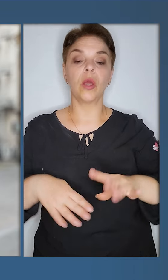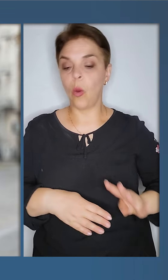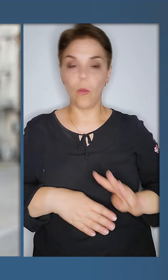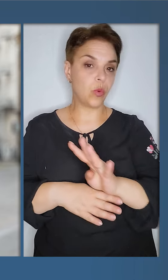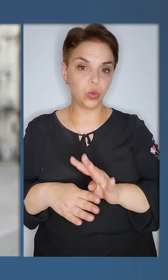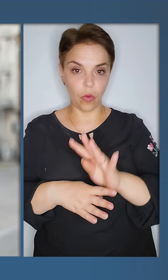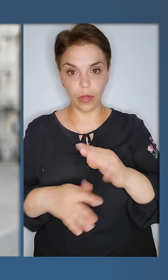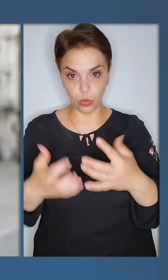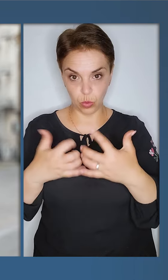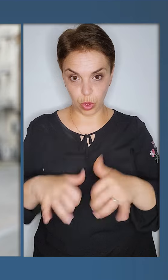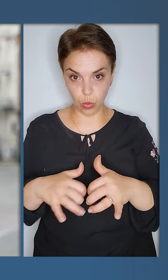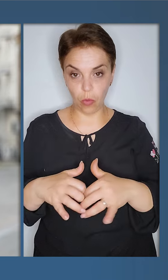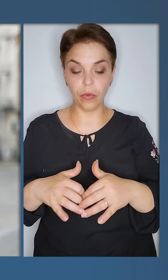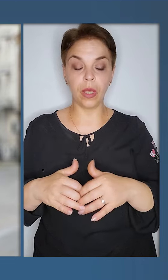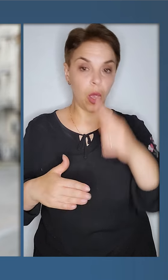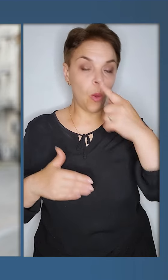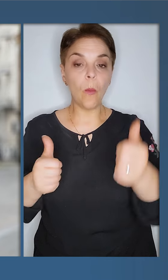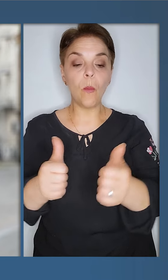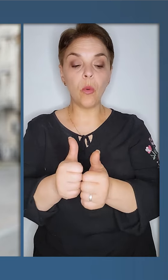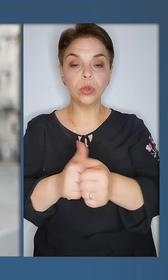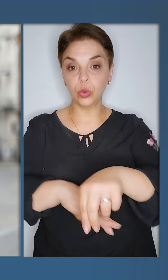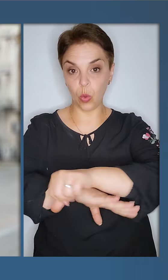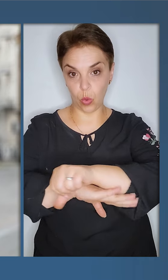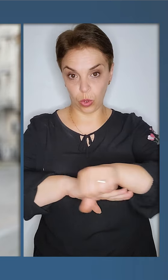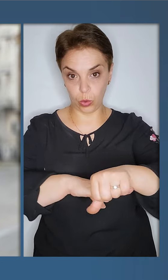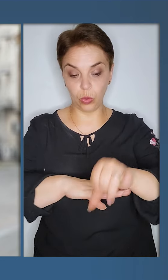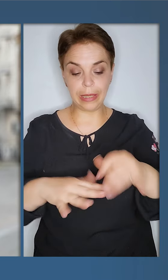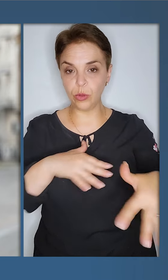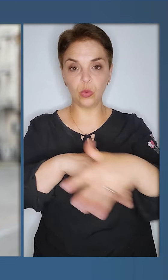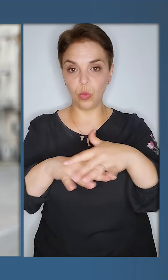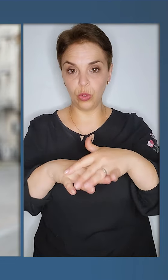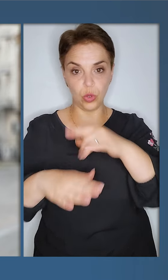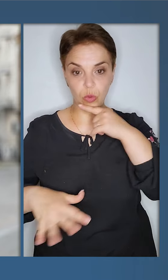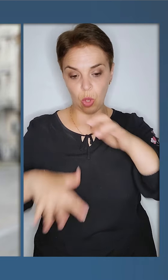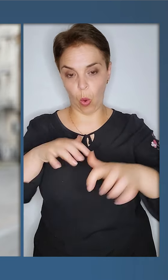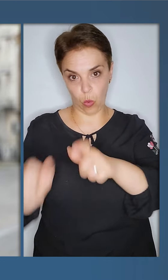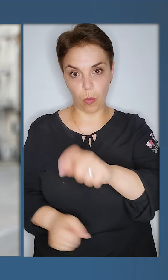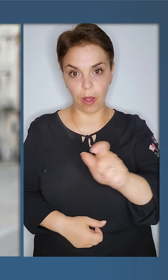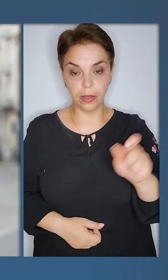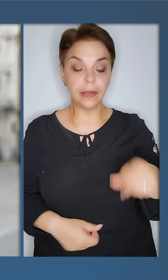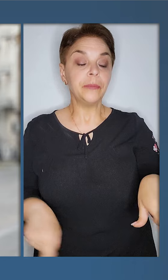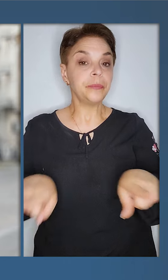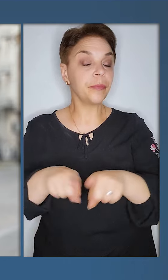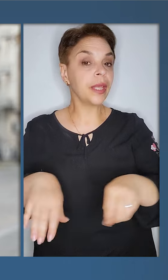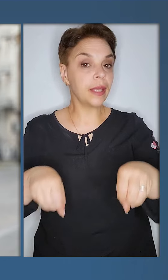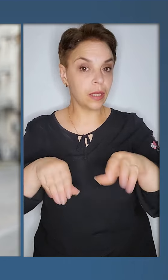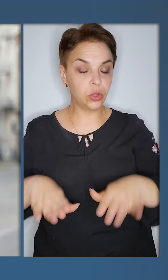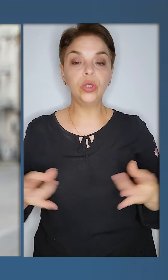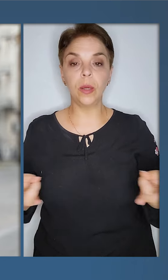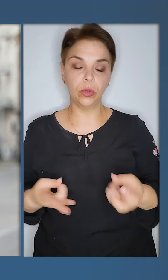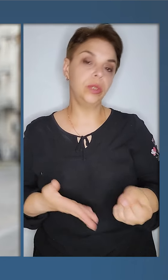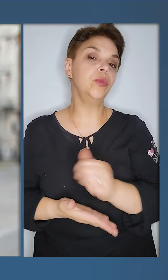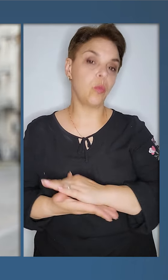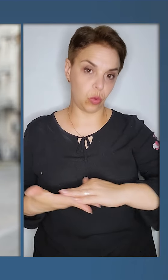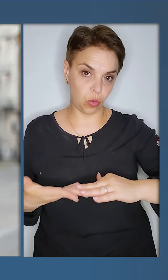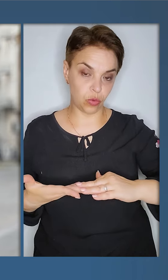пускові установки поблизу кордону і скупчення російських окупантів. Такі рішення